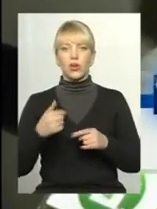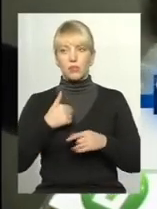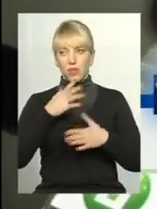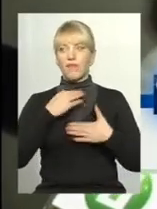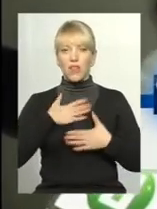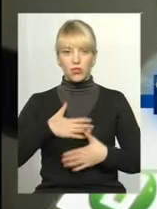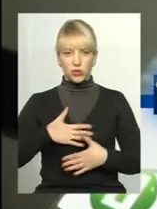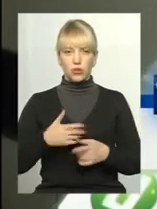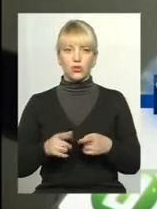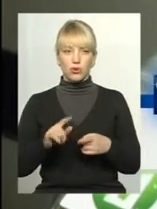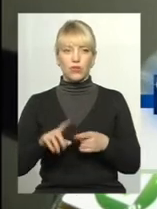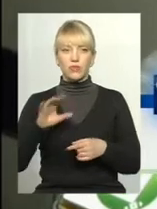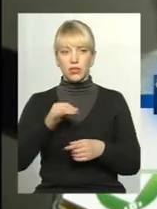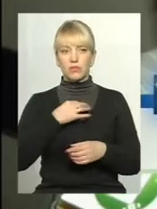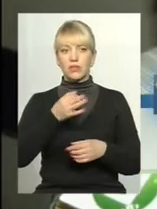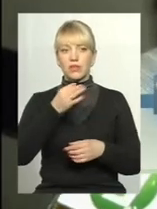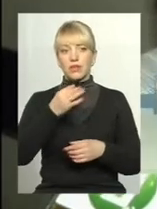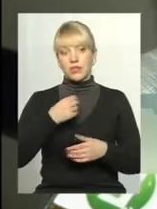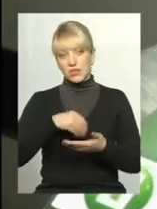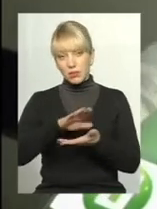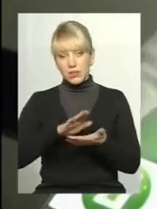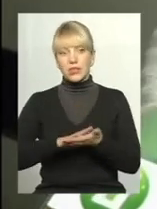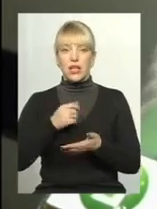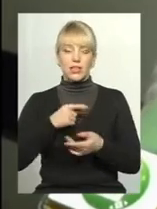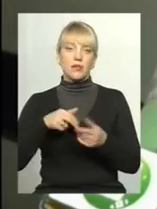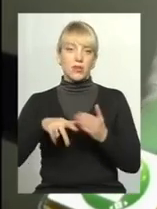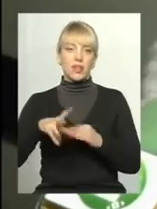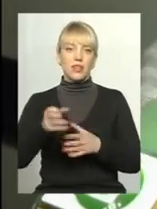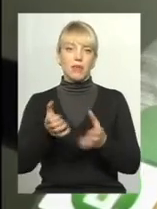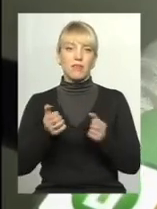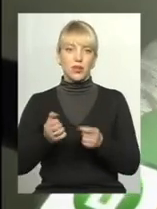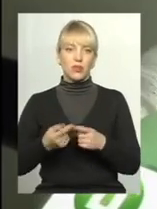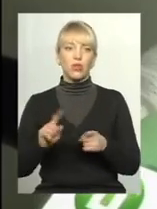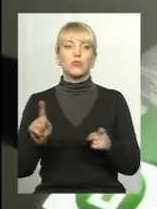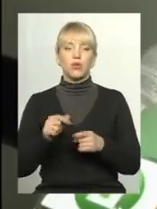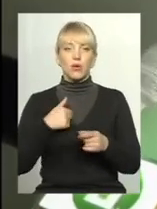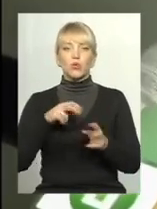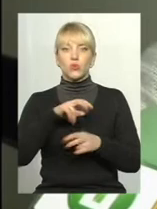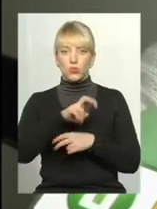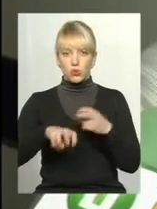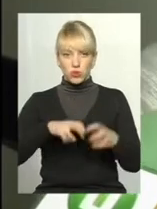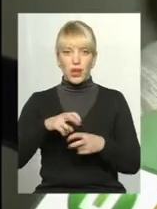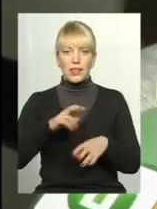влаштовує. Я сій прийшла до врача, записалася, пішла на прийоми. А що я маю ходити по городу шукати, де мій спеціаліст?